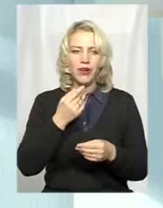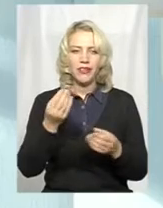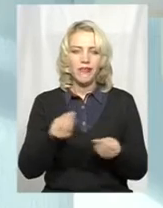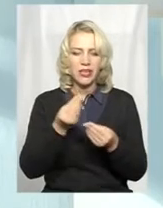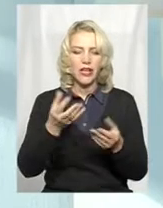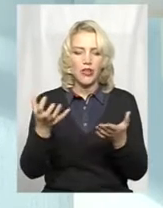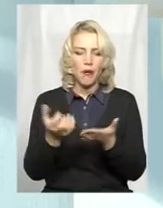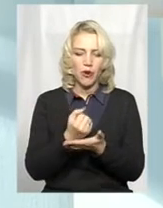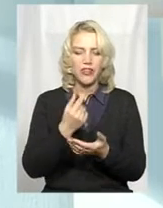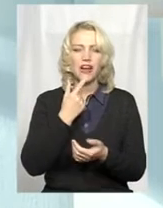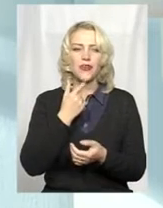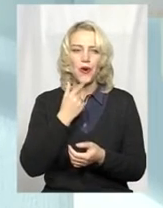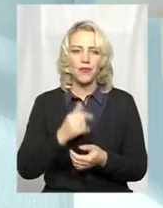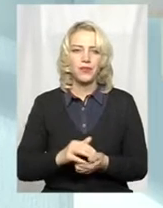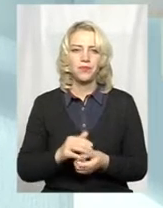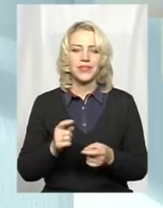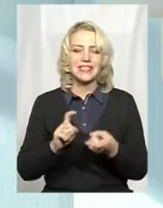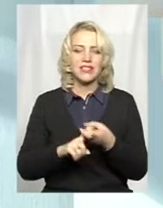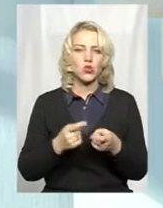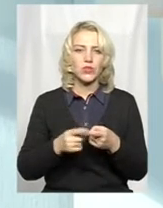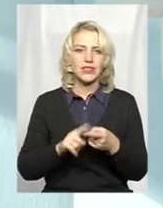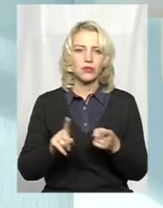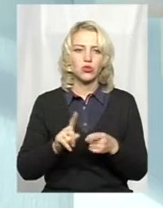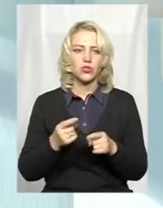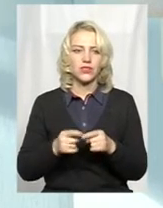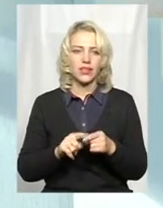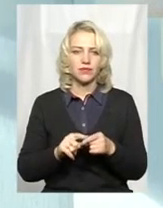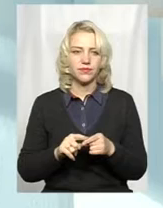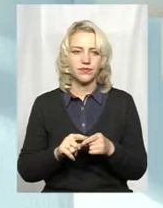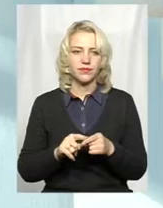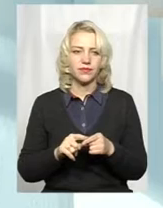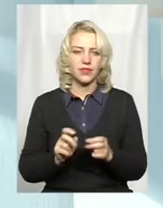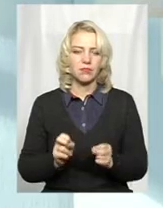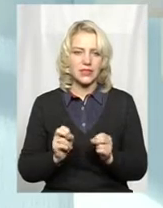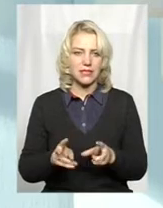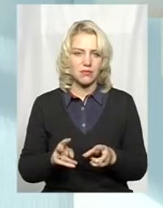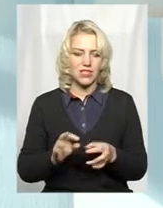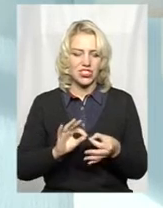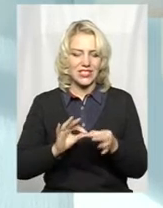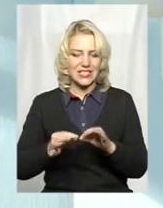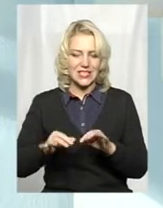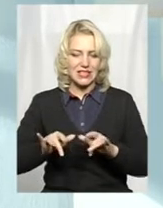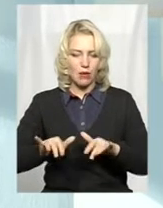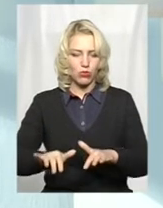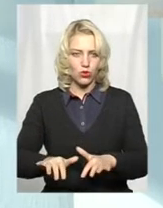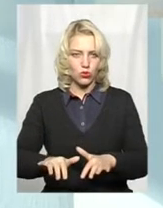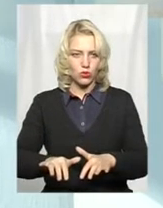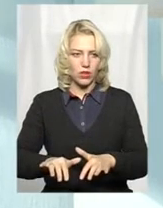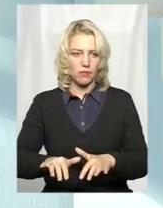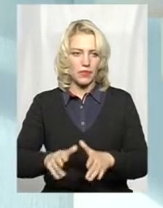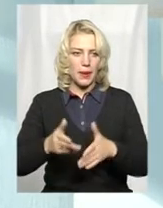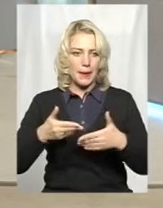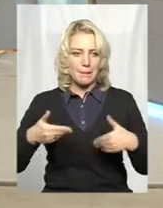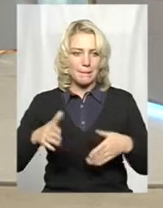добутова лиса. В зв'язку з тим, що це досить небезпечна і складна процедура, ми